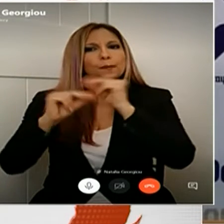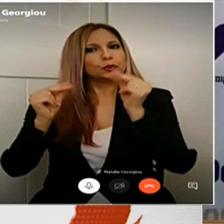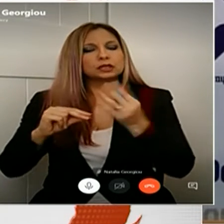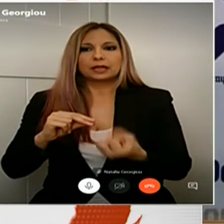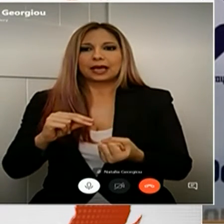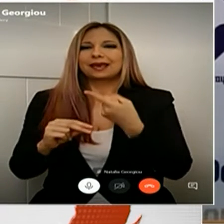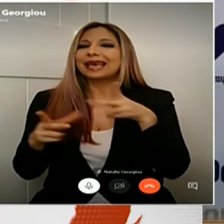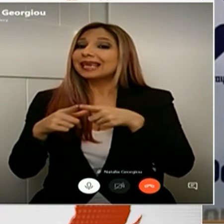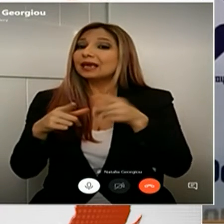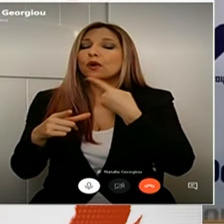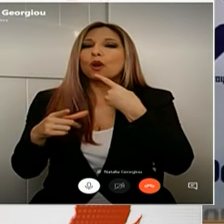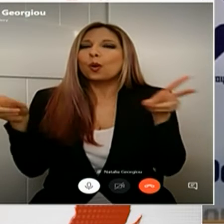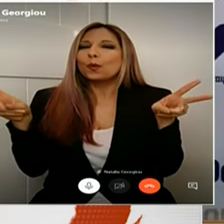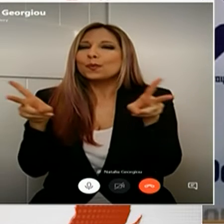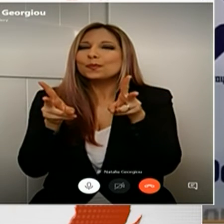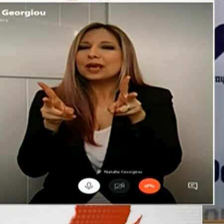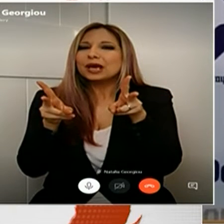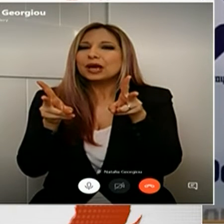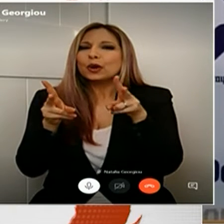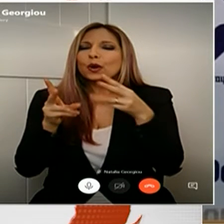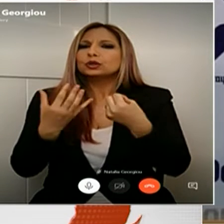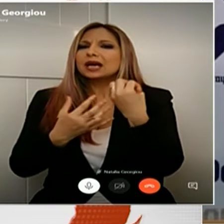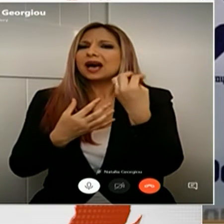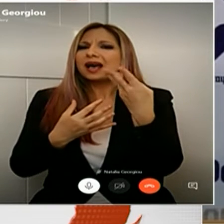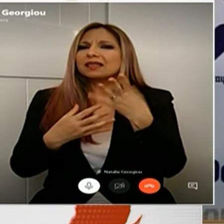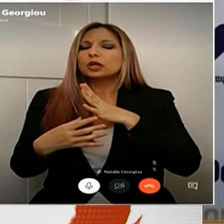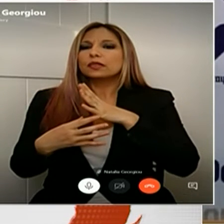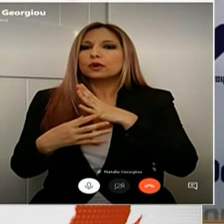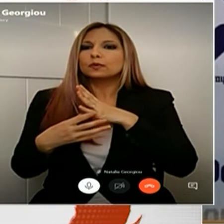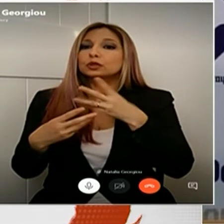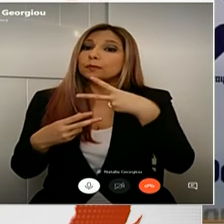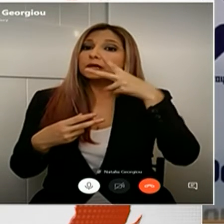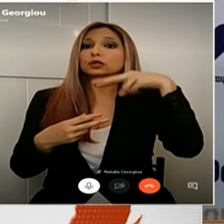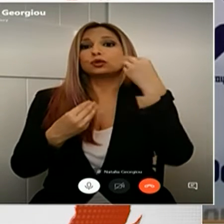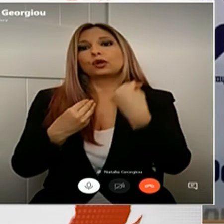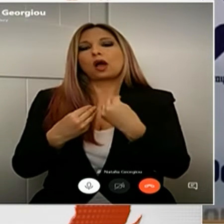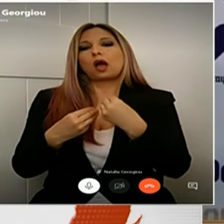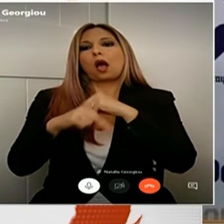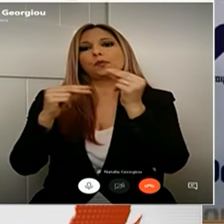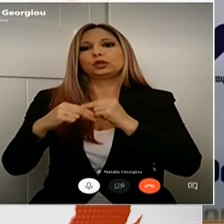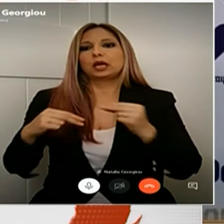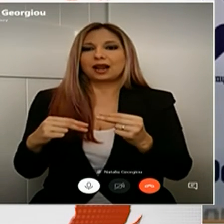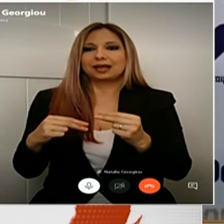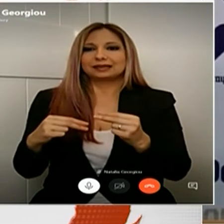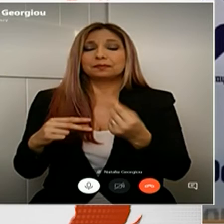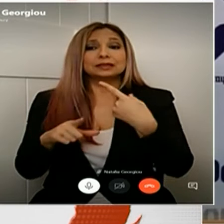η ειχνηλάτηση λειτουργεί ακόμα πιο αποδοτικά και αυτό είναι έναν ευεργετικό πλειονέκτημα για εμάς.